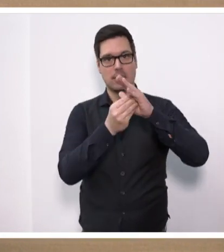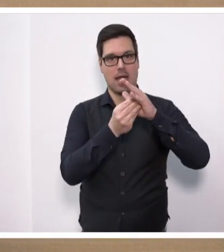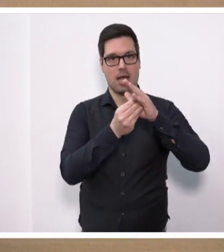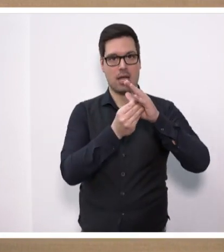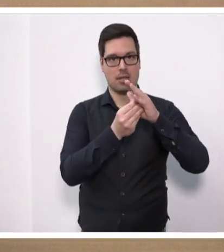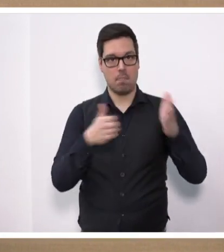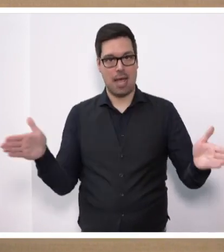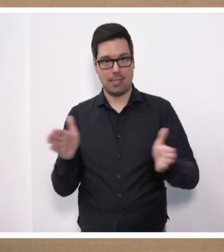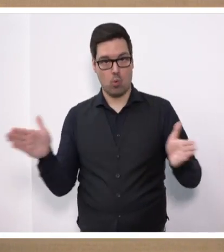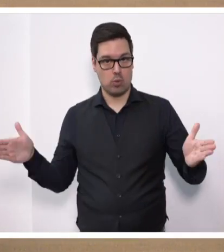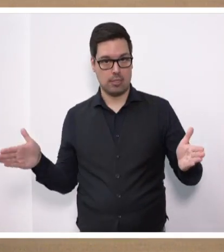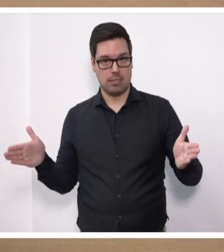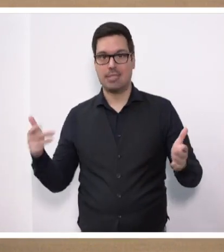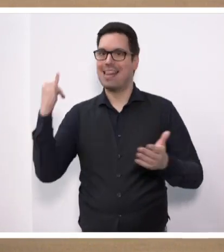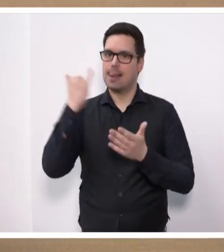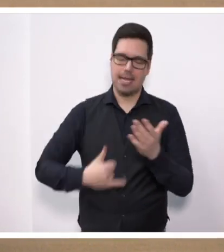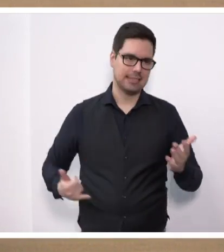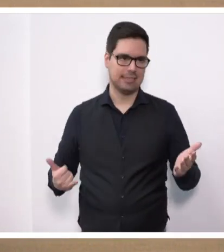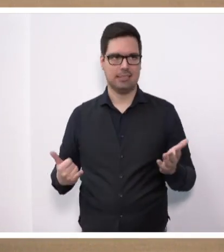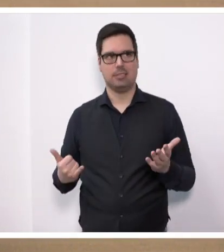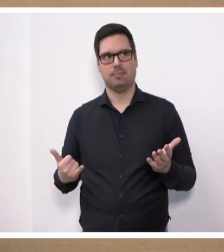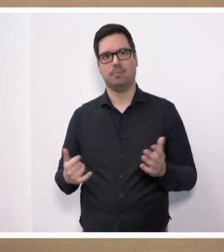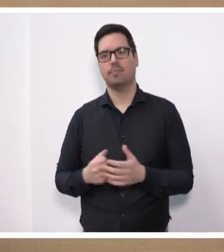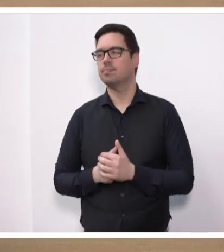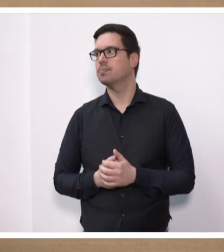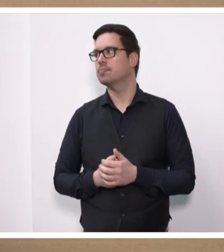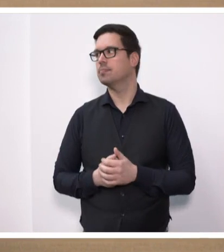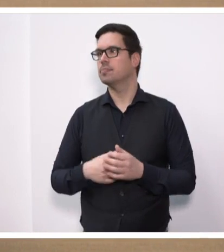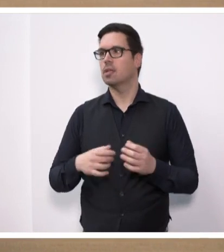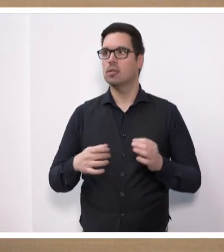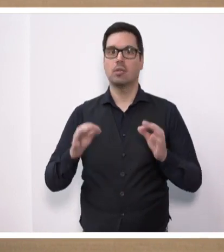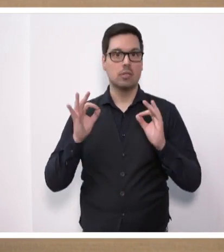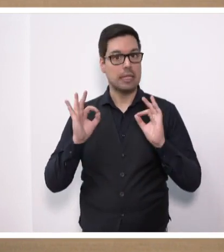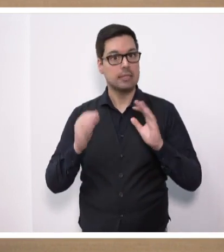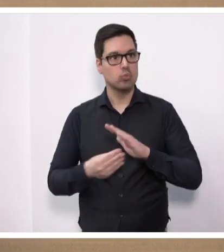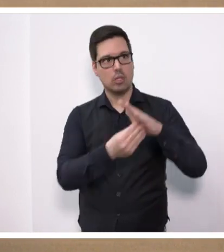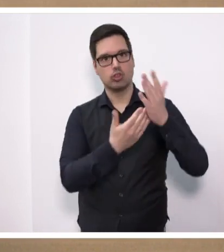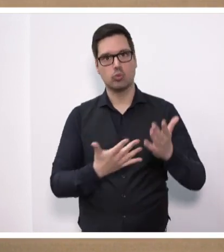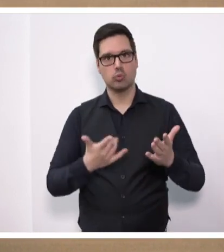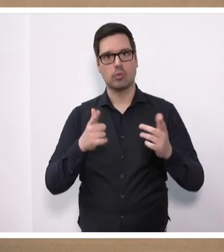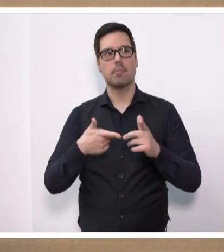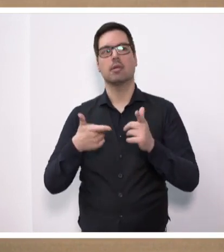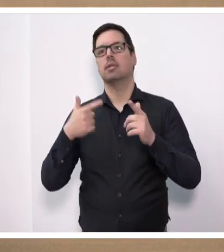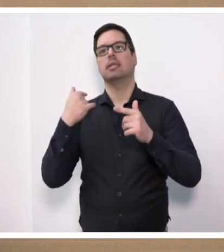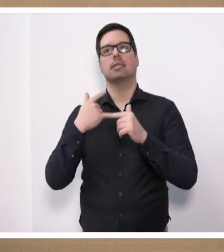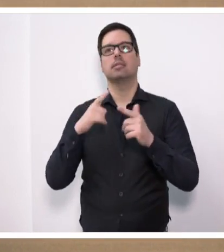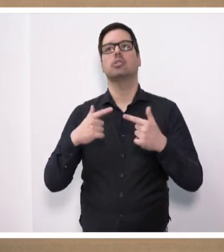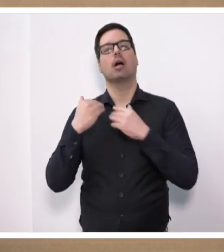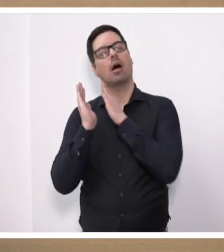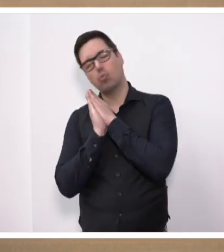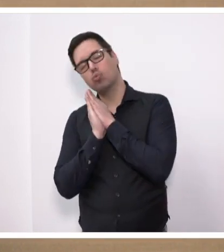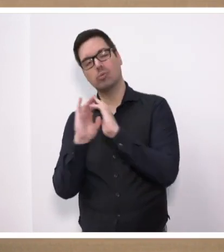als in der letzten Förderperiode. Das ist eine wirkliche Unterstützung. Aber wir ruhen uns nicht darauf aus.